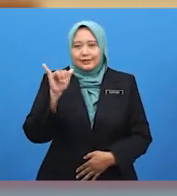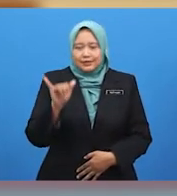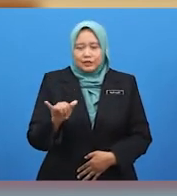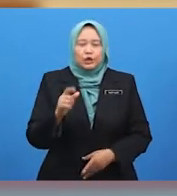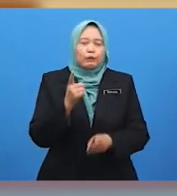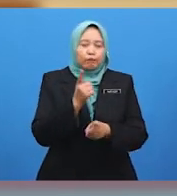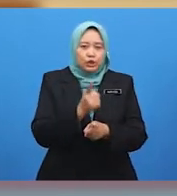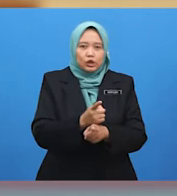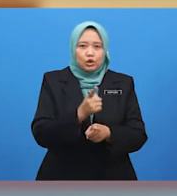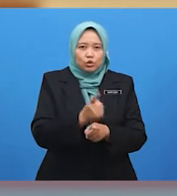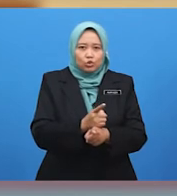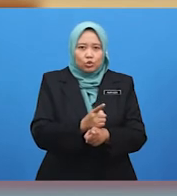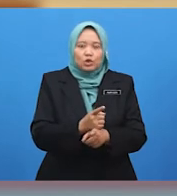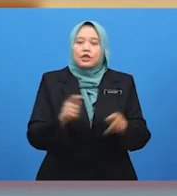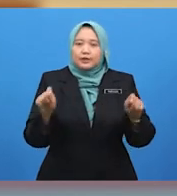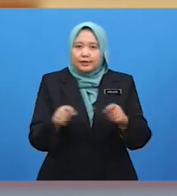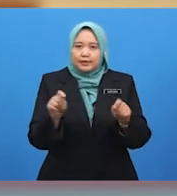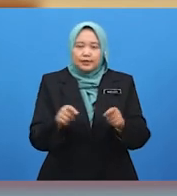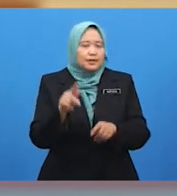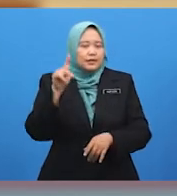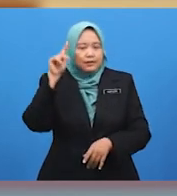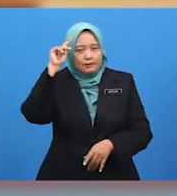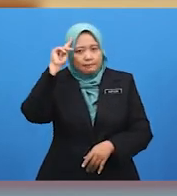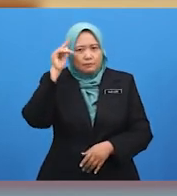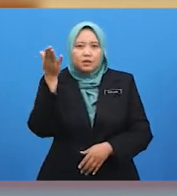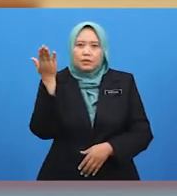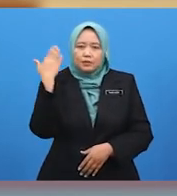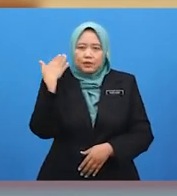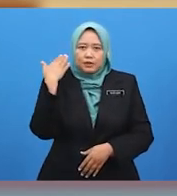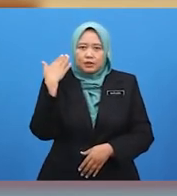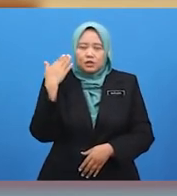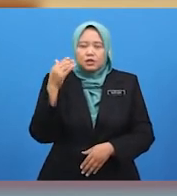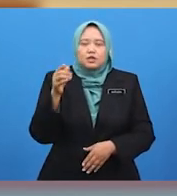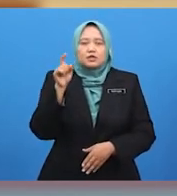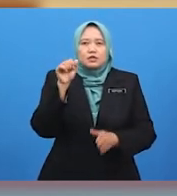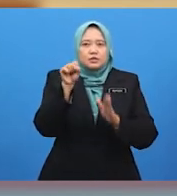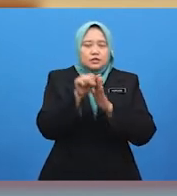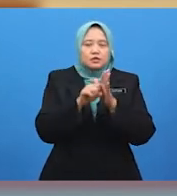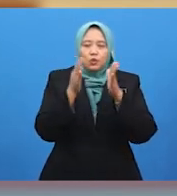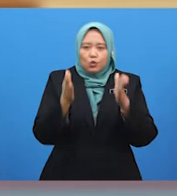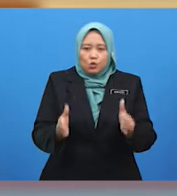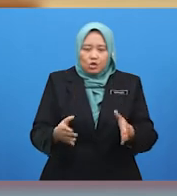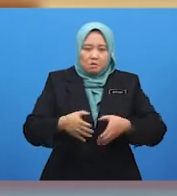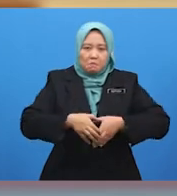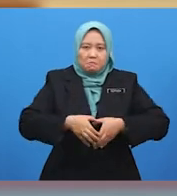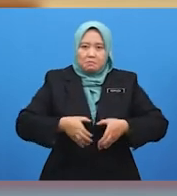Betul kamu. Tindakan Kamal tadi jelas menunjukkan dia adalah seorang yang berani. Maka, contoh